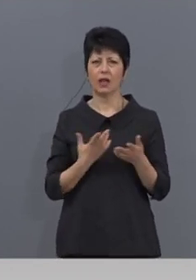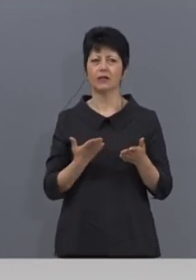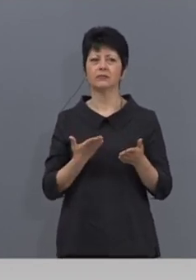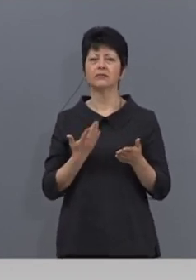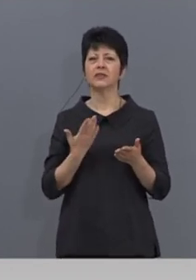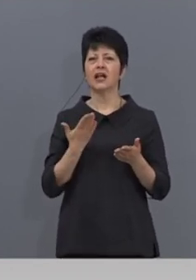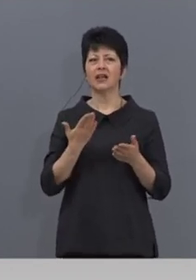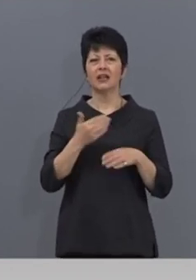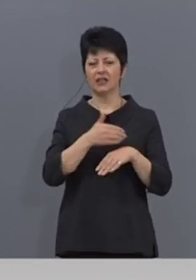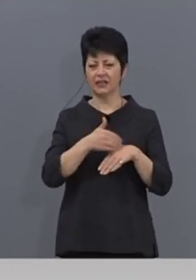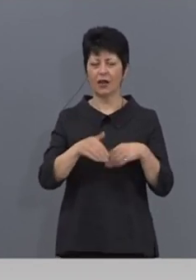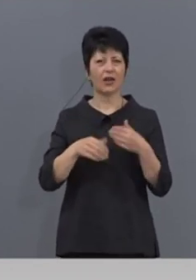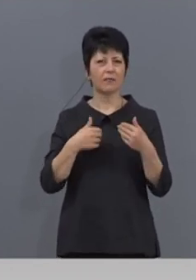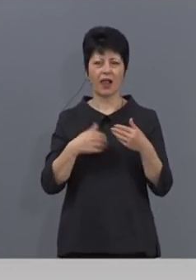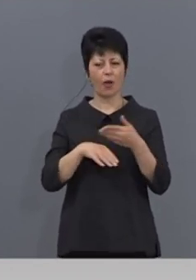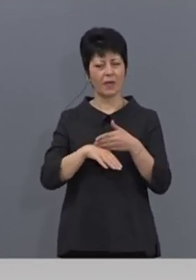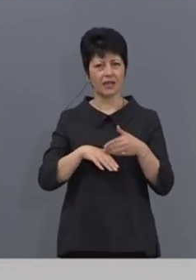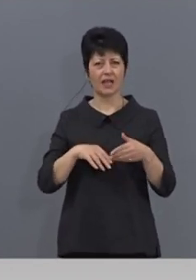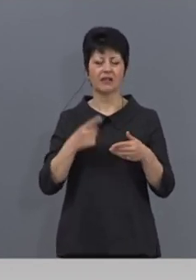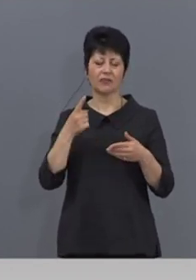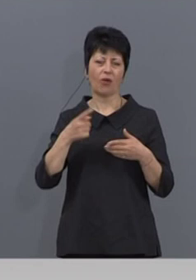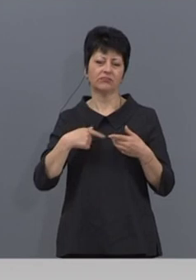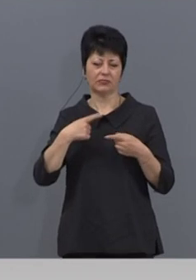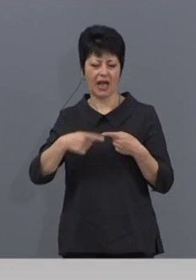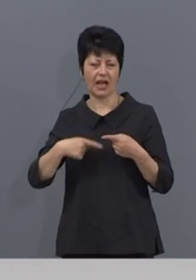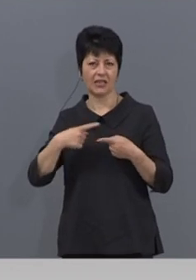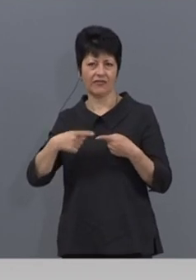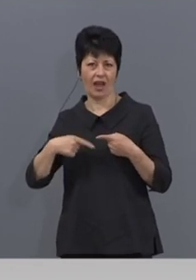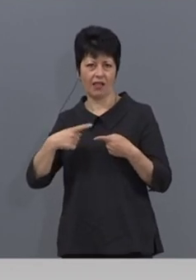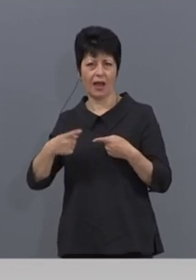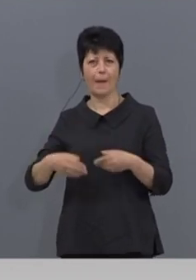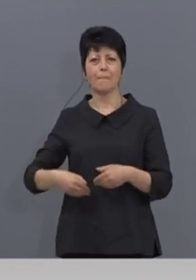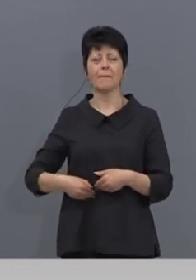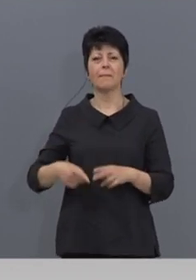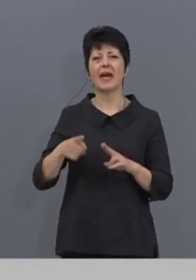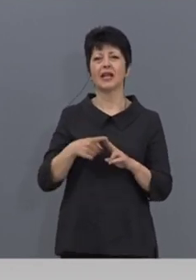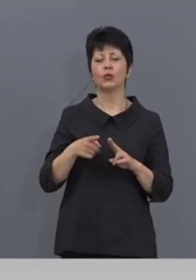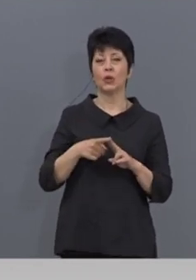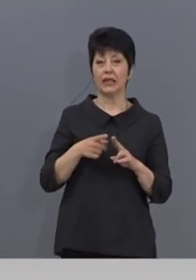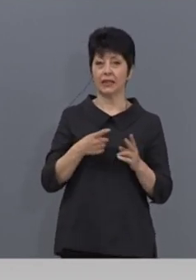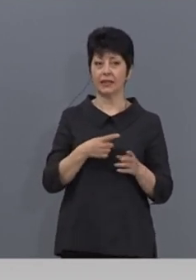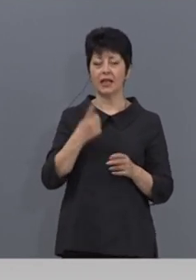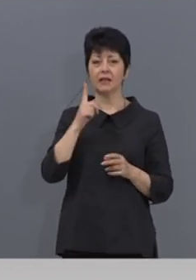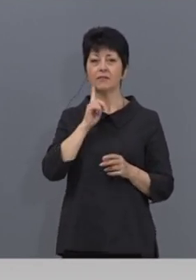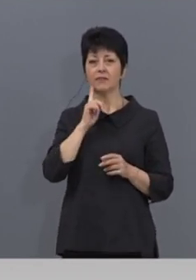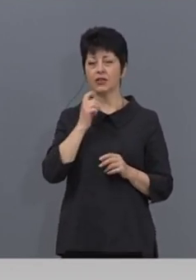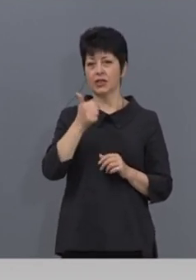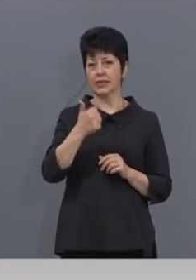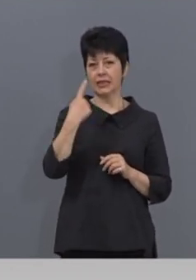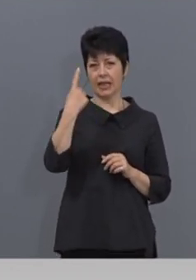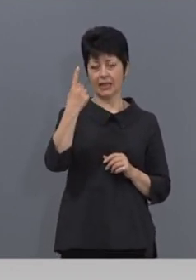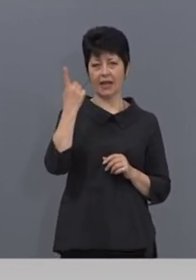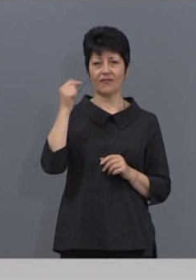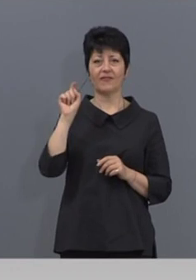хирургична интервенция е развил като осложение перетонит. Един мъж на 61 години от Габрово с